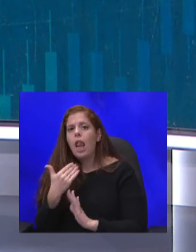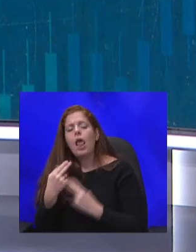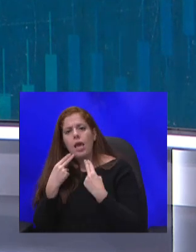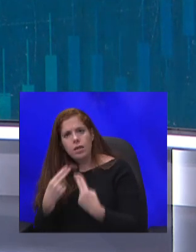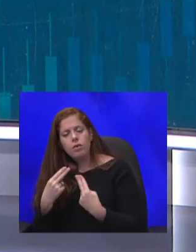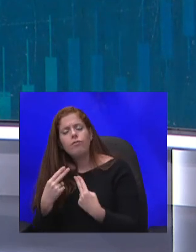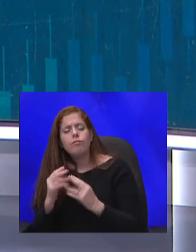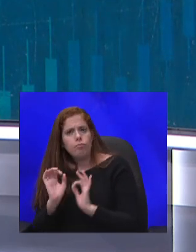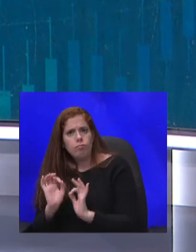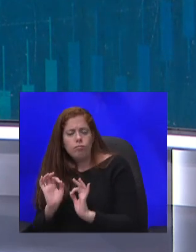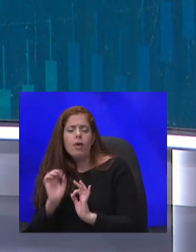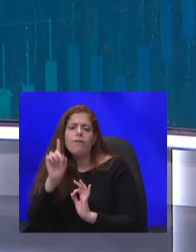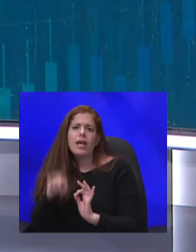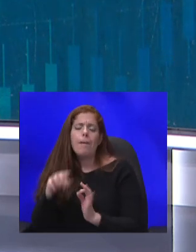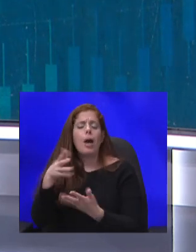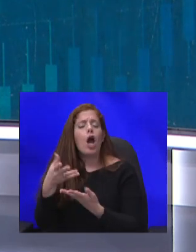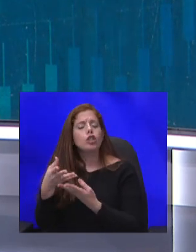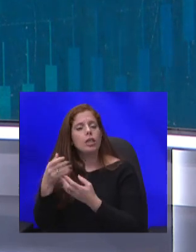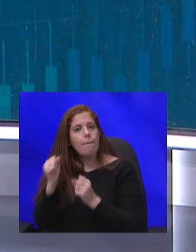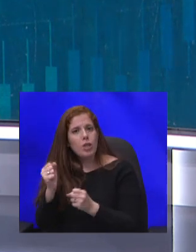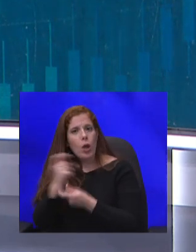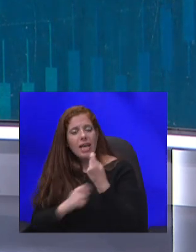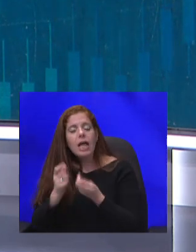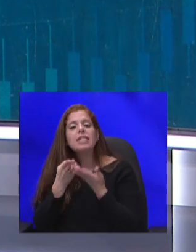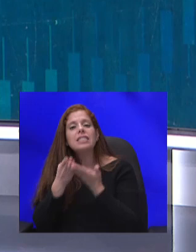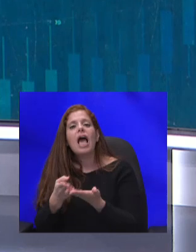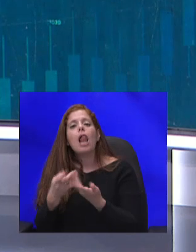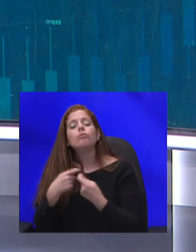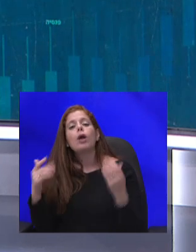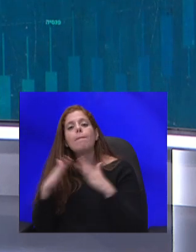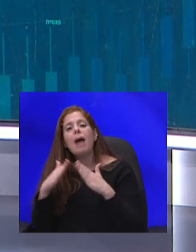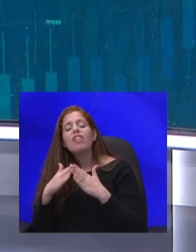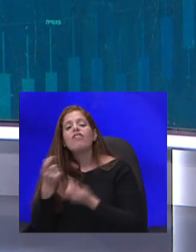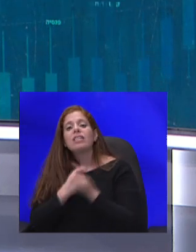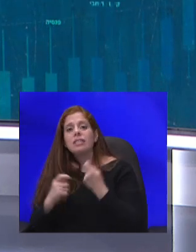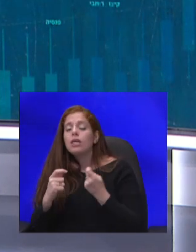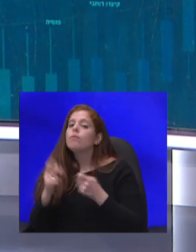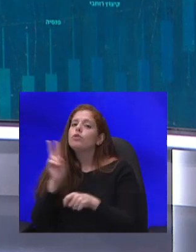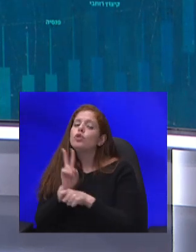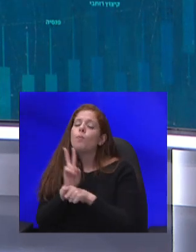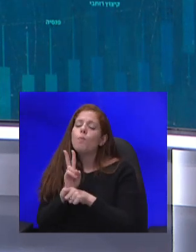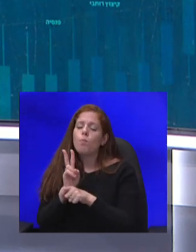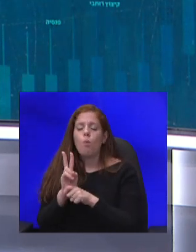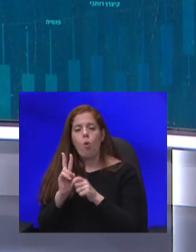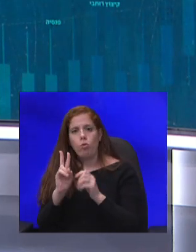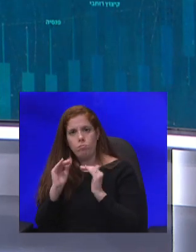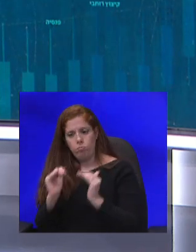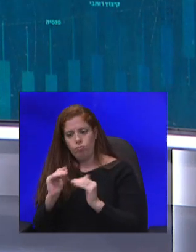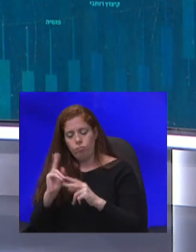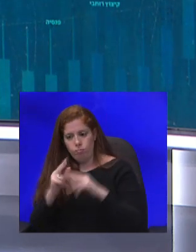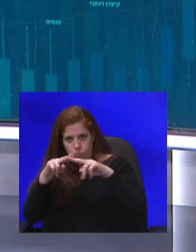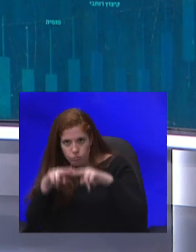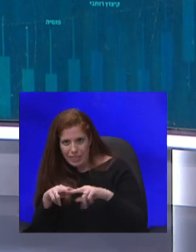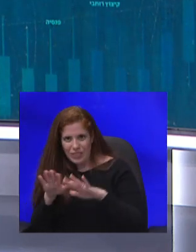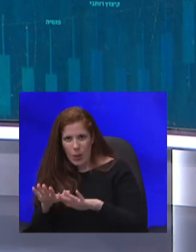הכלכלית שהממשלה פרסה, סייעה למשקי בית ועסקים רבים, לשמור על הראש מעל המים. אוקיי. עכשיו לחלק הפחות כיפי, האתגרים.